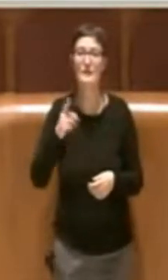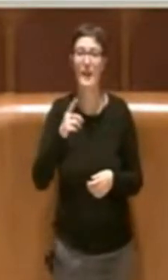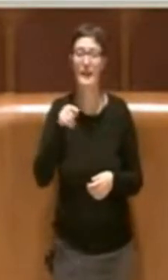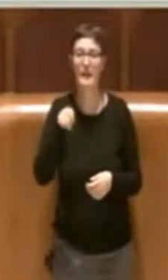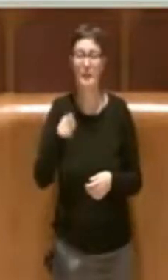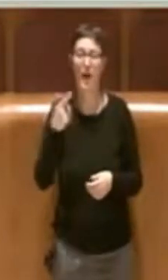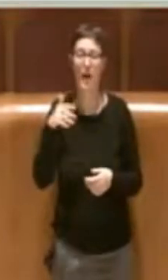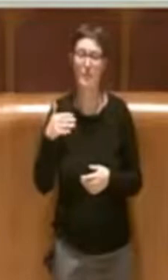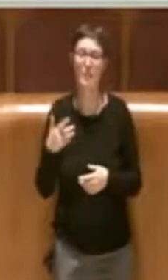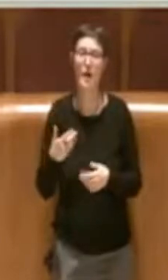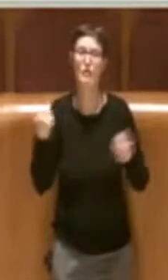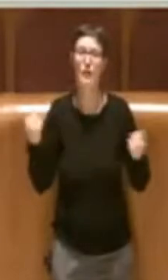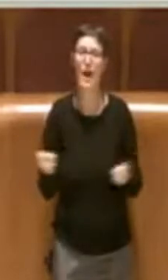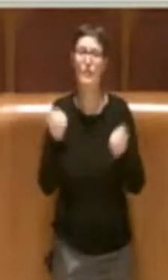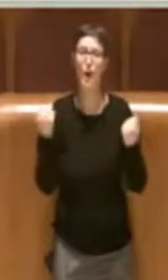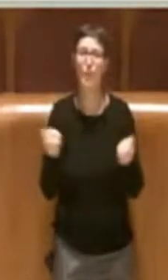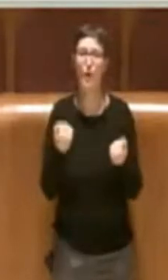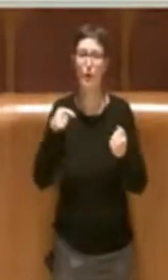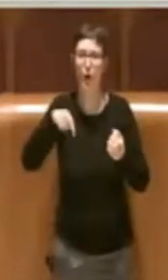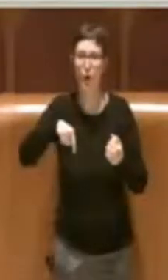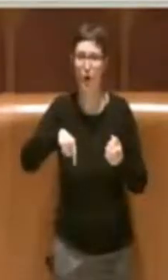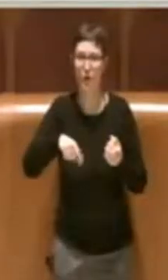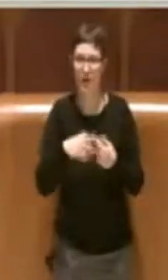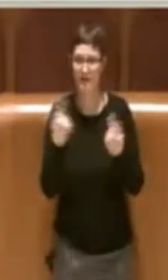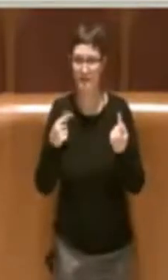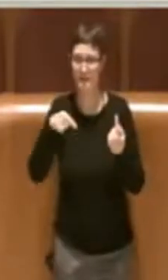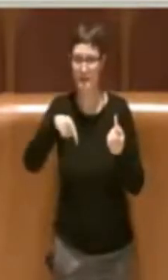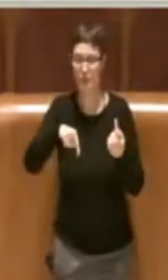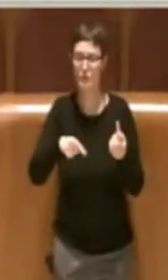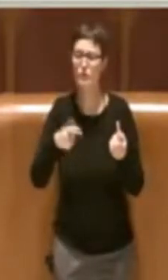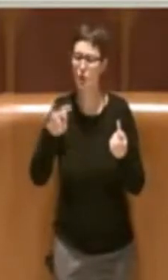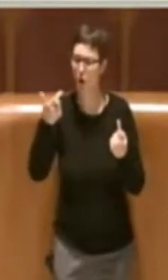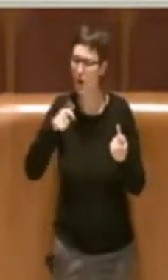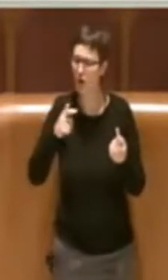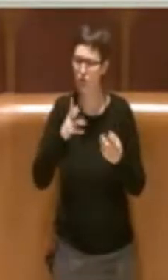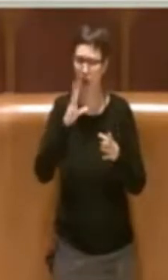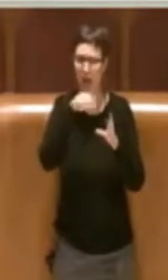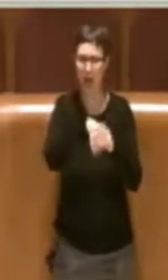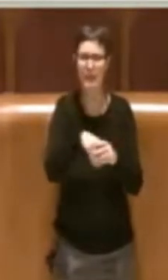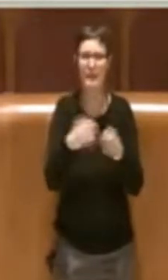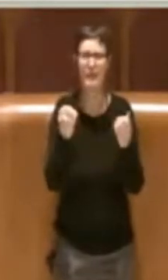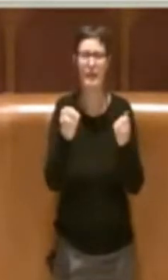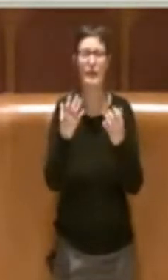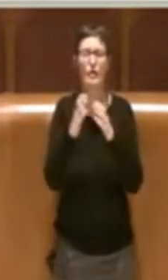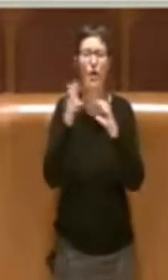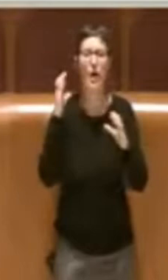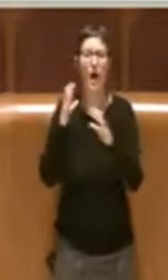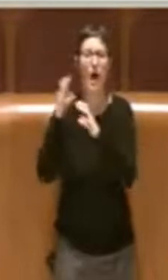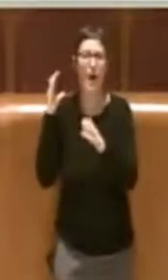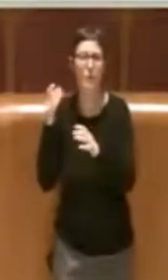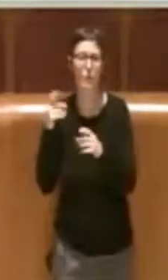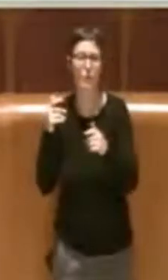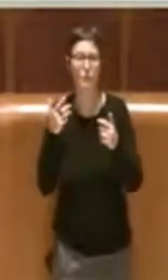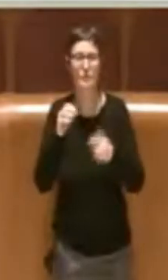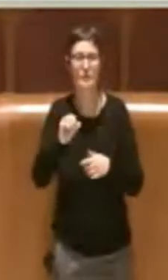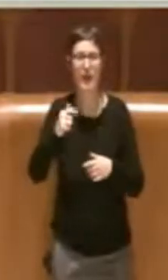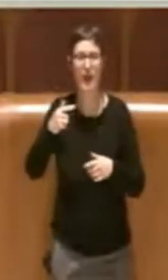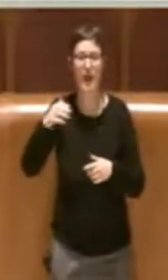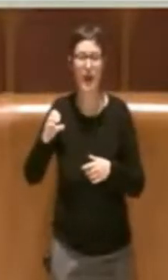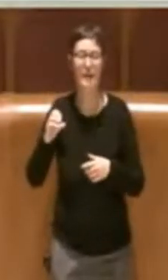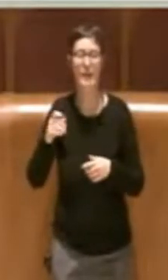questa iniziativa, un'iniziativa molto importante che abbiamo fatto su tutte le vetture Atac dove sono state affisse delle locandine che